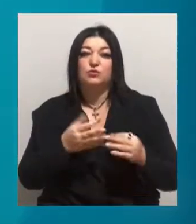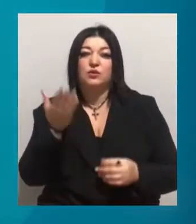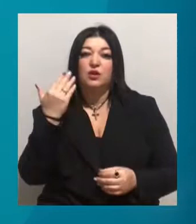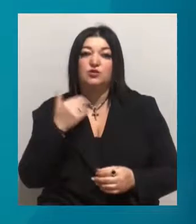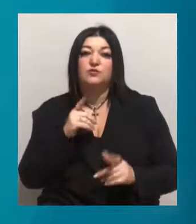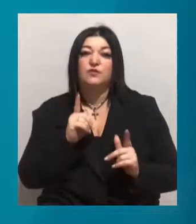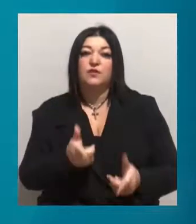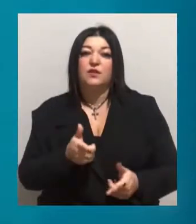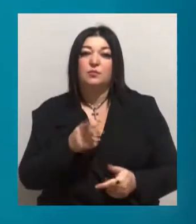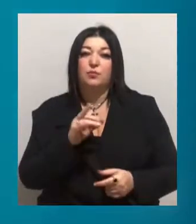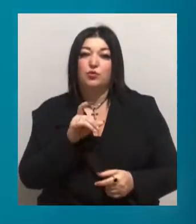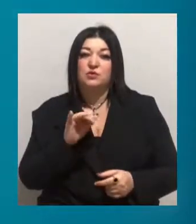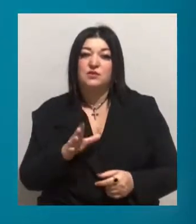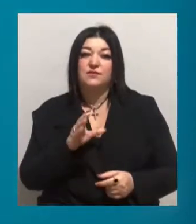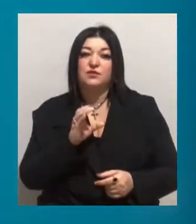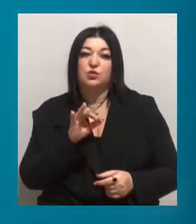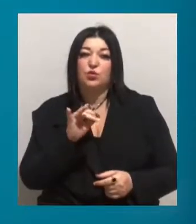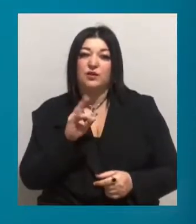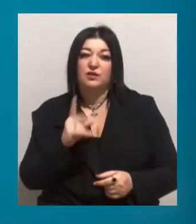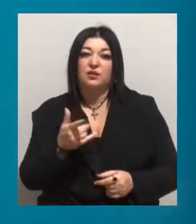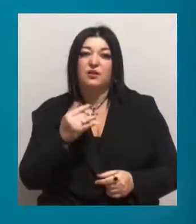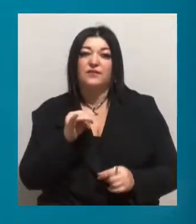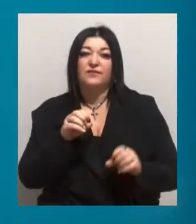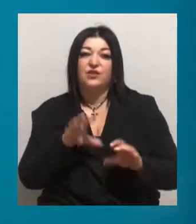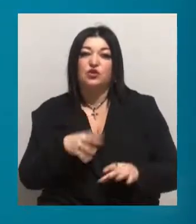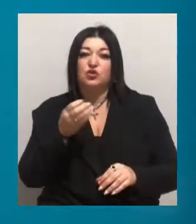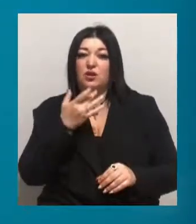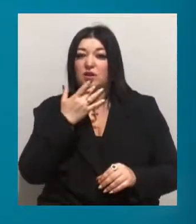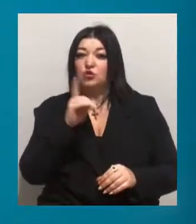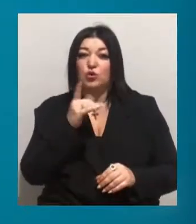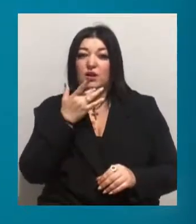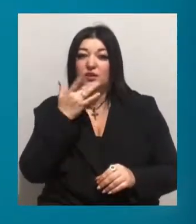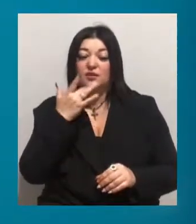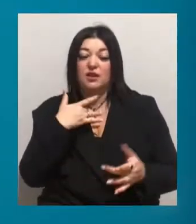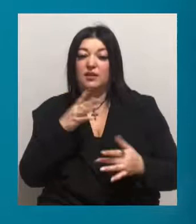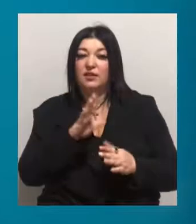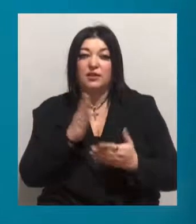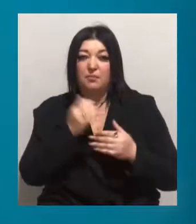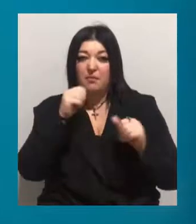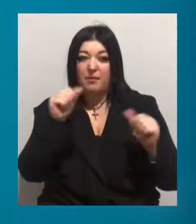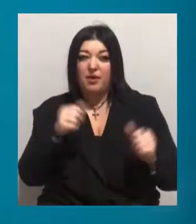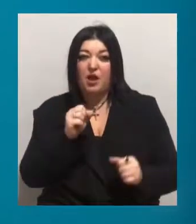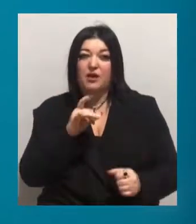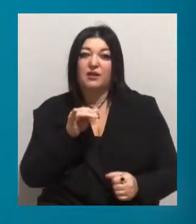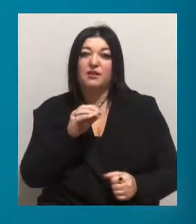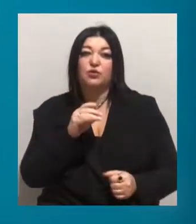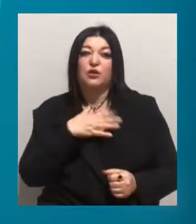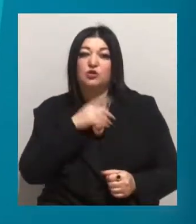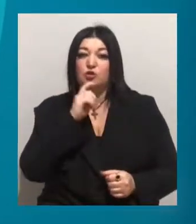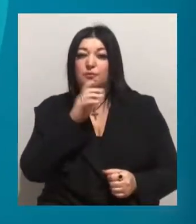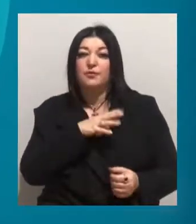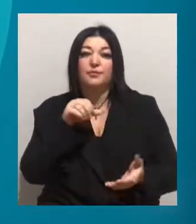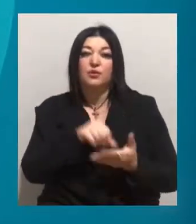спільного підприємства «Солінг» та вирішили, що літній театр не є пам'яткою архітектури. Наші кореспонденти були присутні на